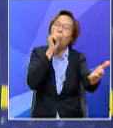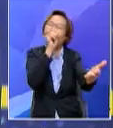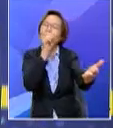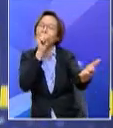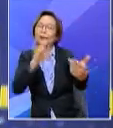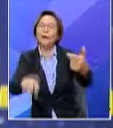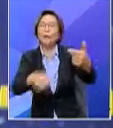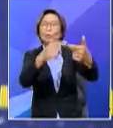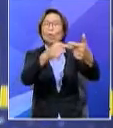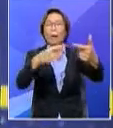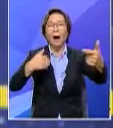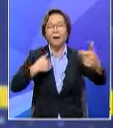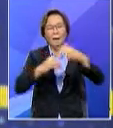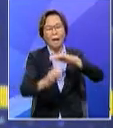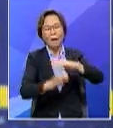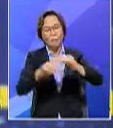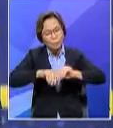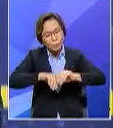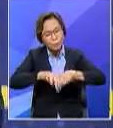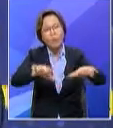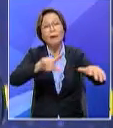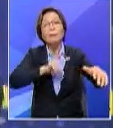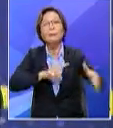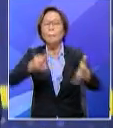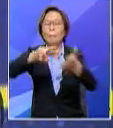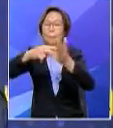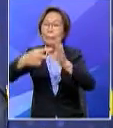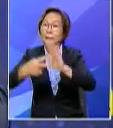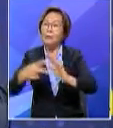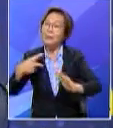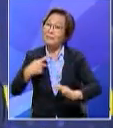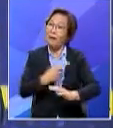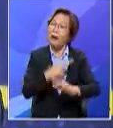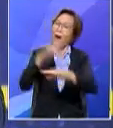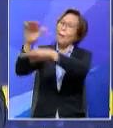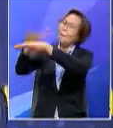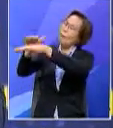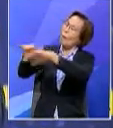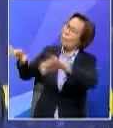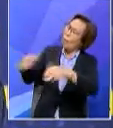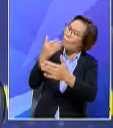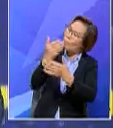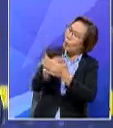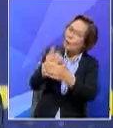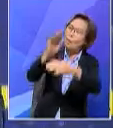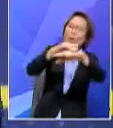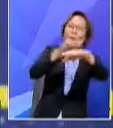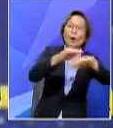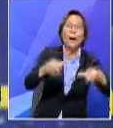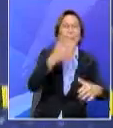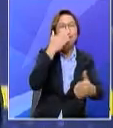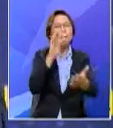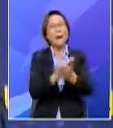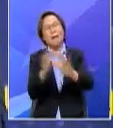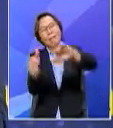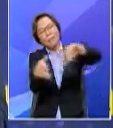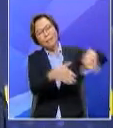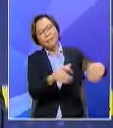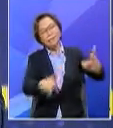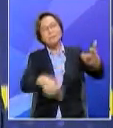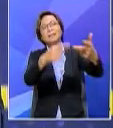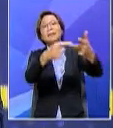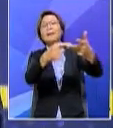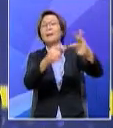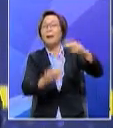kedua kita ada juga elemen da'wah da'wah bermaksud kita mengajak orang buat baik dan meninggalkan perkaraan yang tidak baik dan yang ketiga adalah